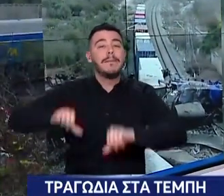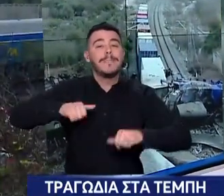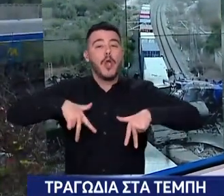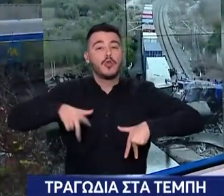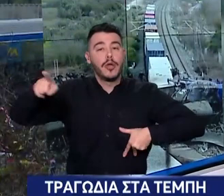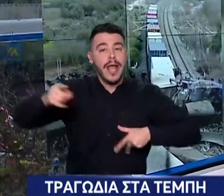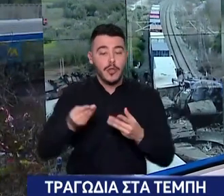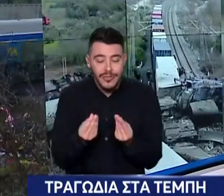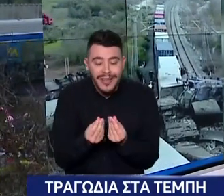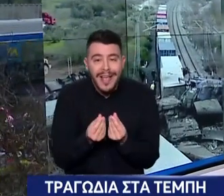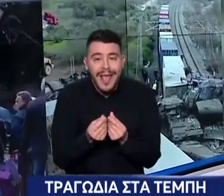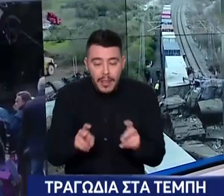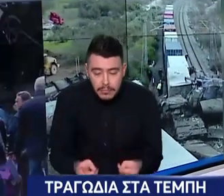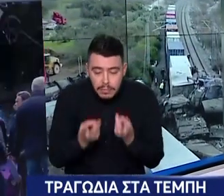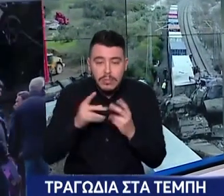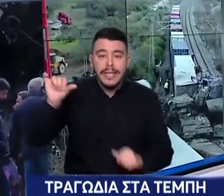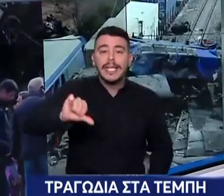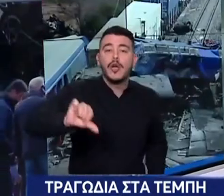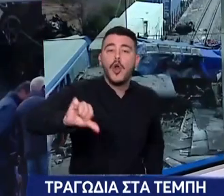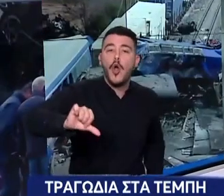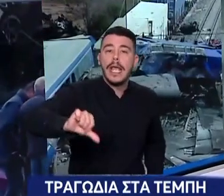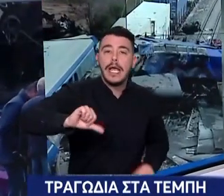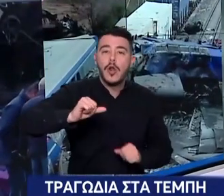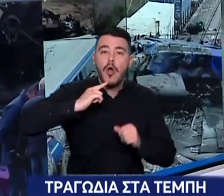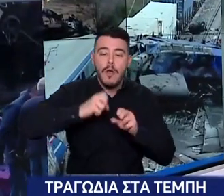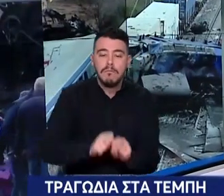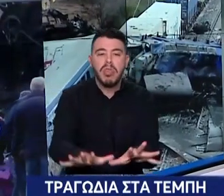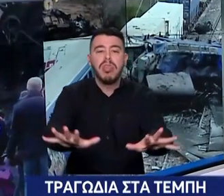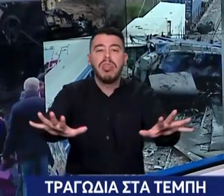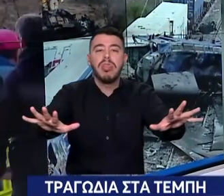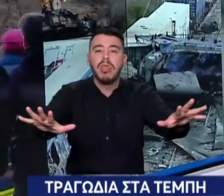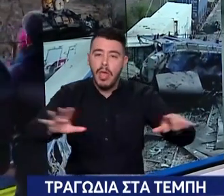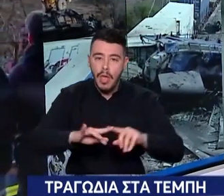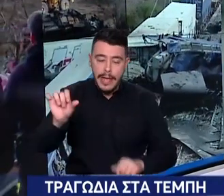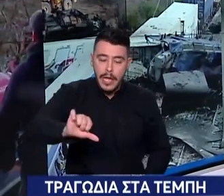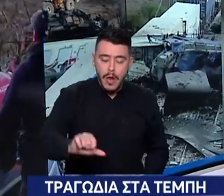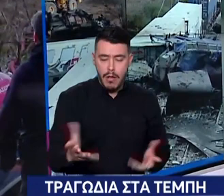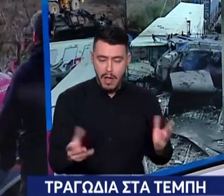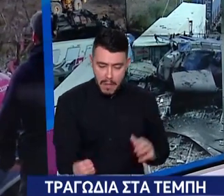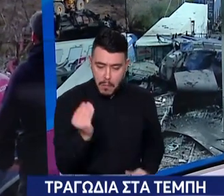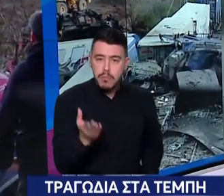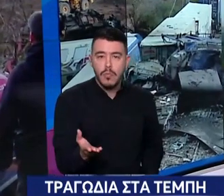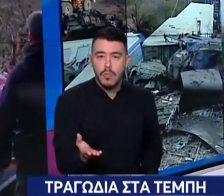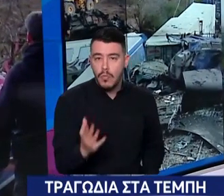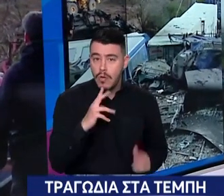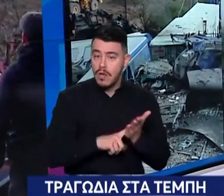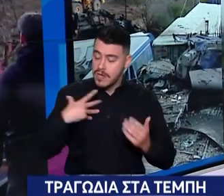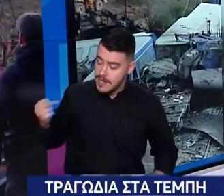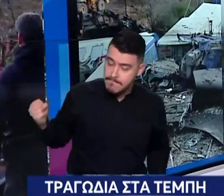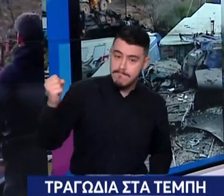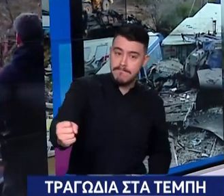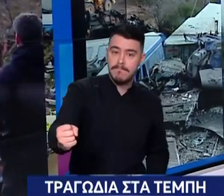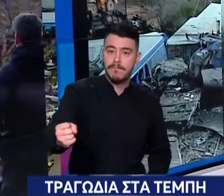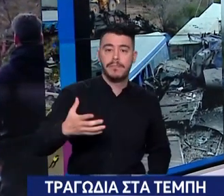υλικά, τα έφλεκτα υλικά που είχε πάνω το τρένο ή τα τρένα. Κυρίως βεβαίως όλα τα βλέμματα στρέφονται στην